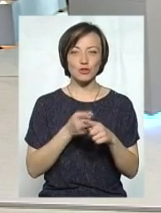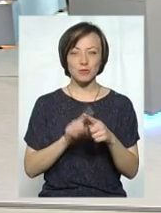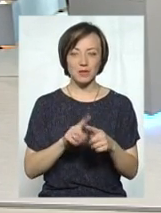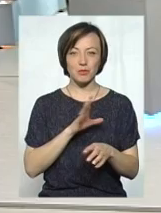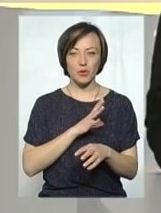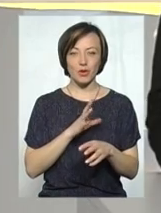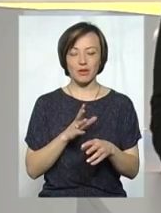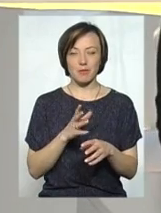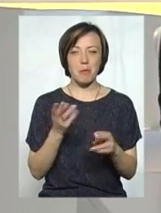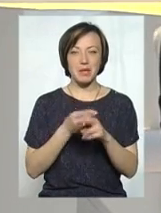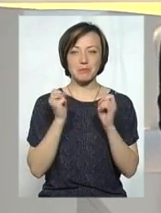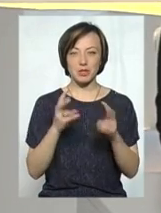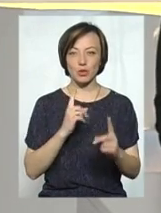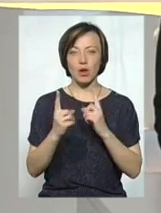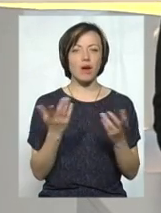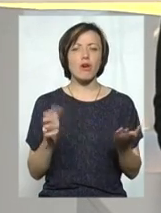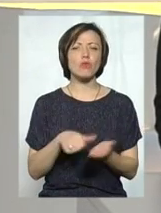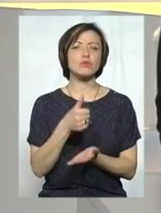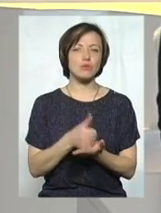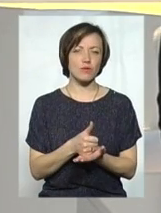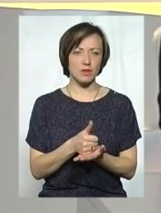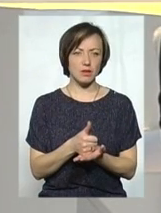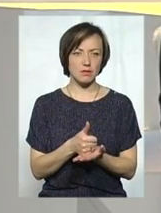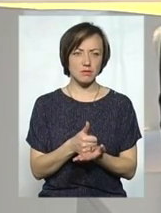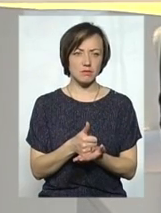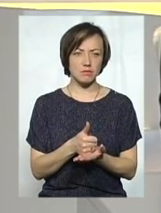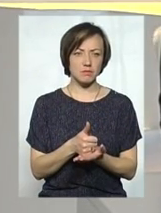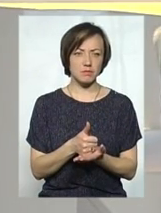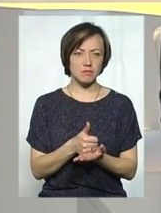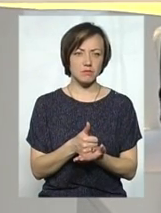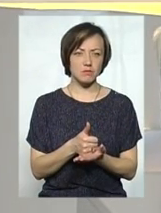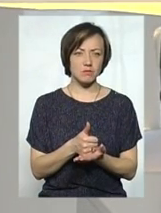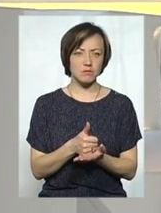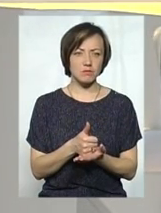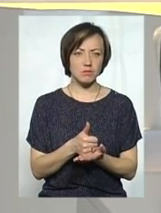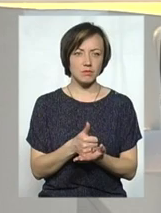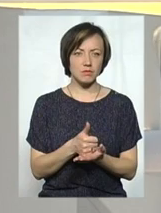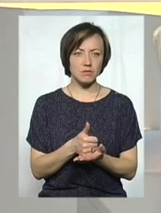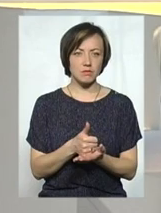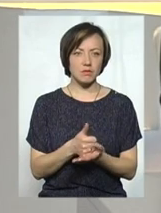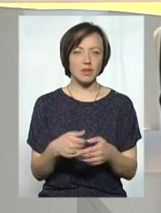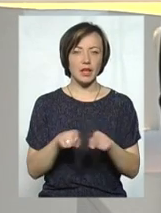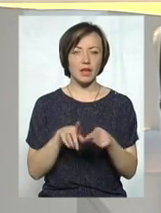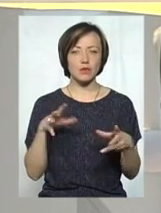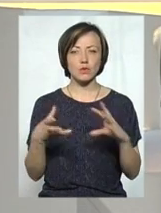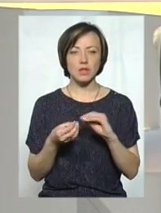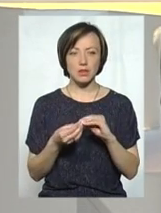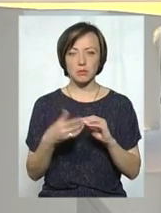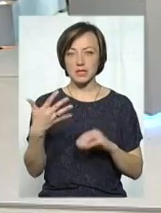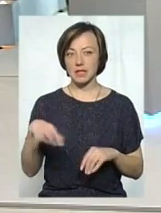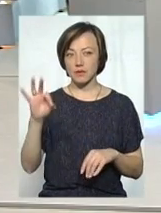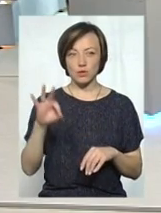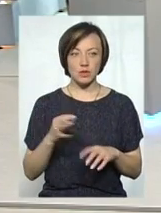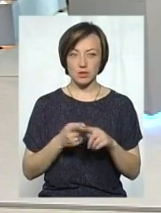тиждень безпечного руху. Яка основна, що основне дало от такий результат? Адже 50